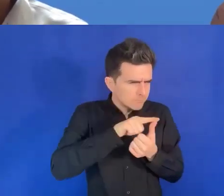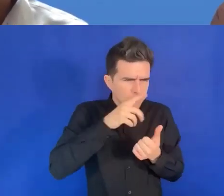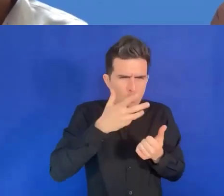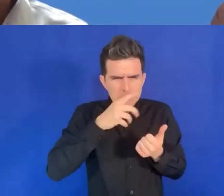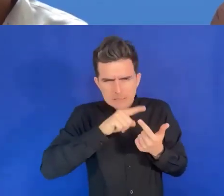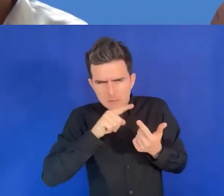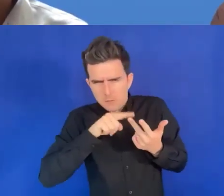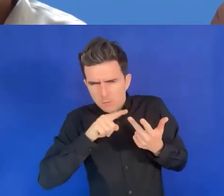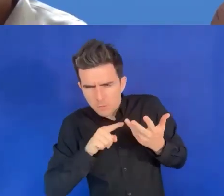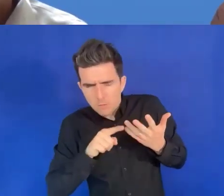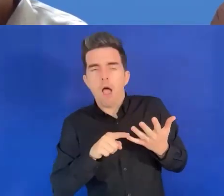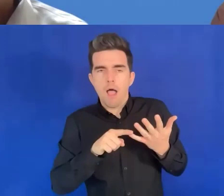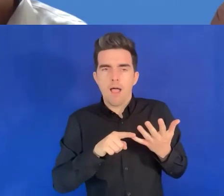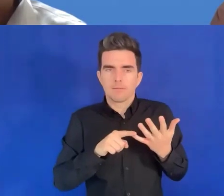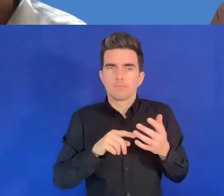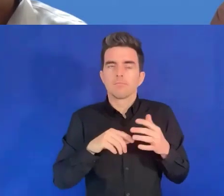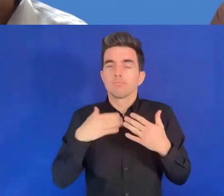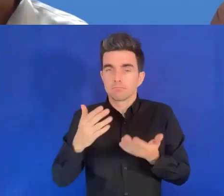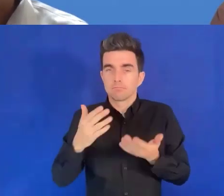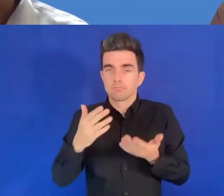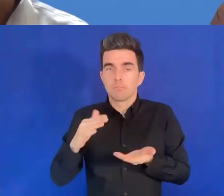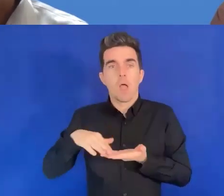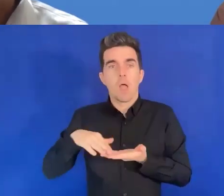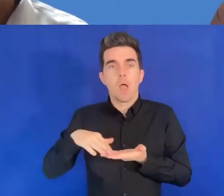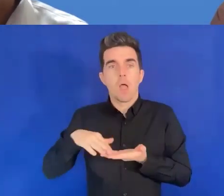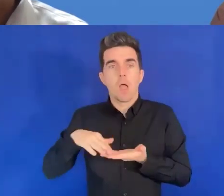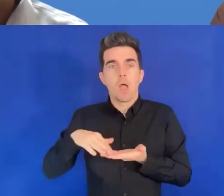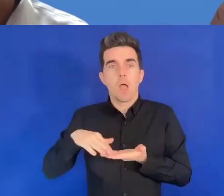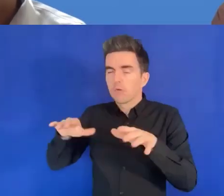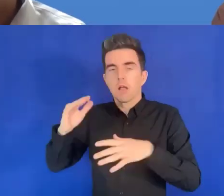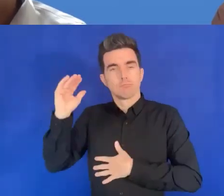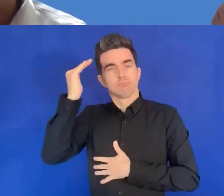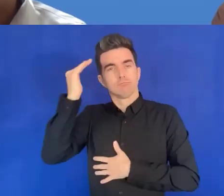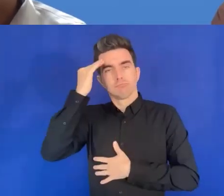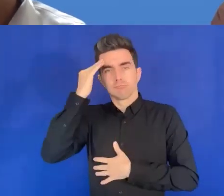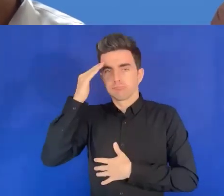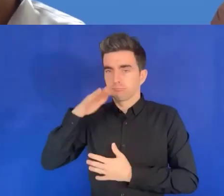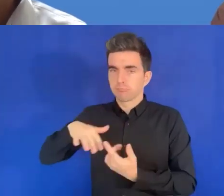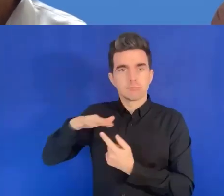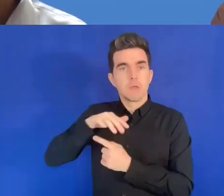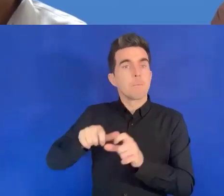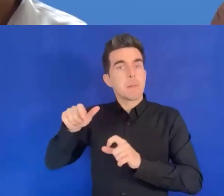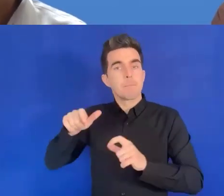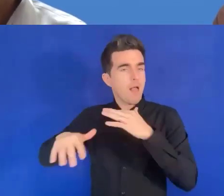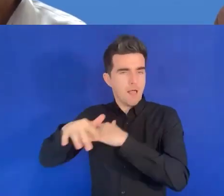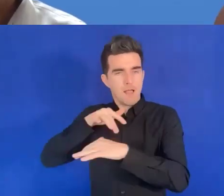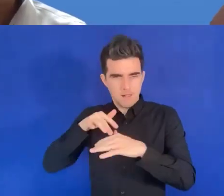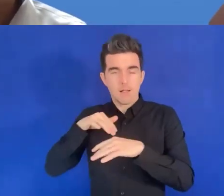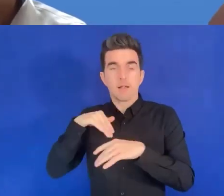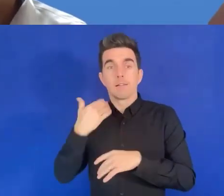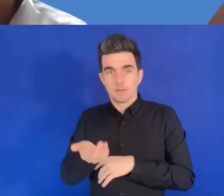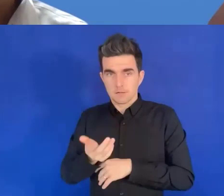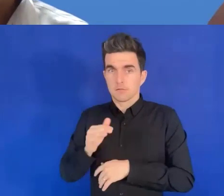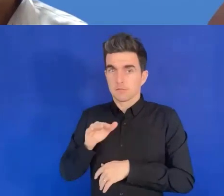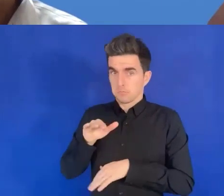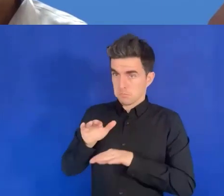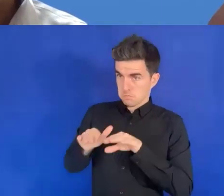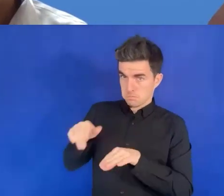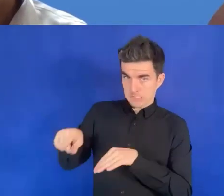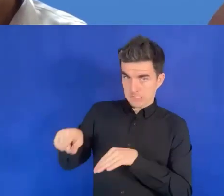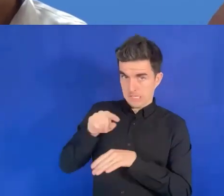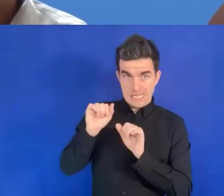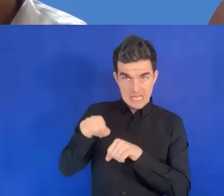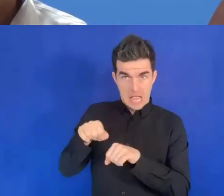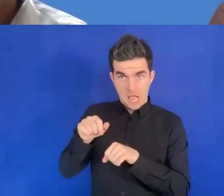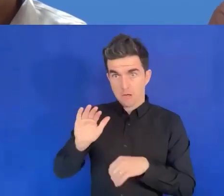tellement important et utile. Le fait de sensibiliser le leadership politique et leur demander de